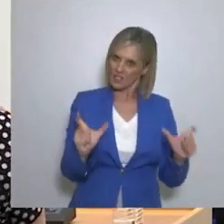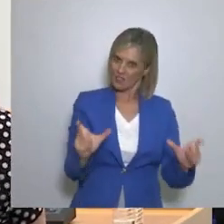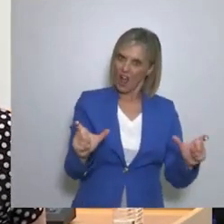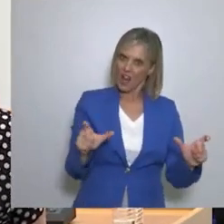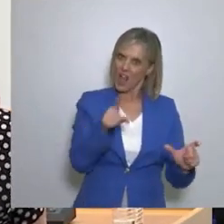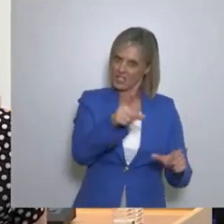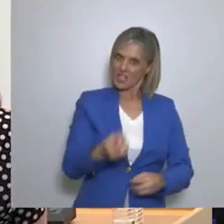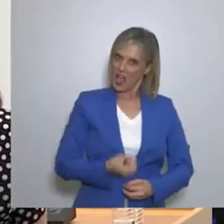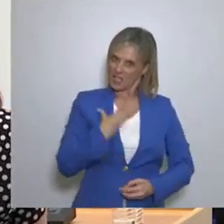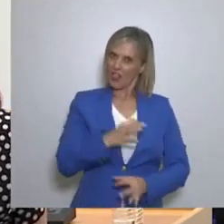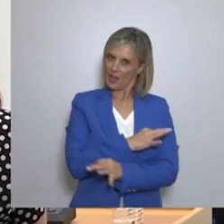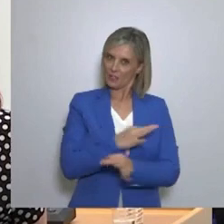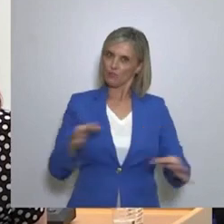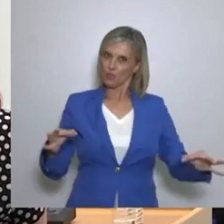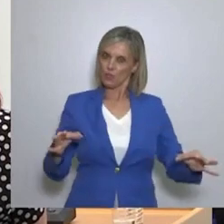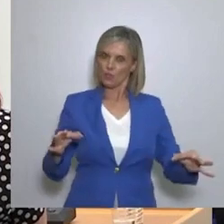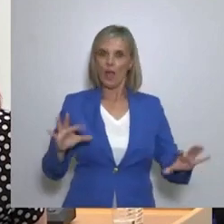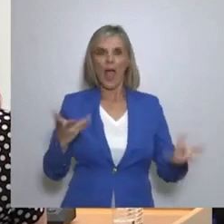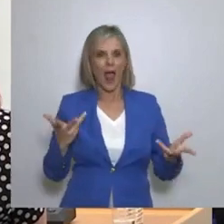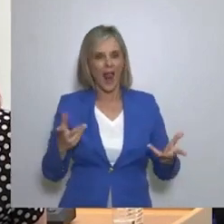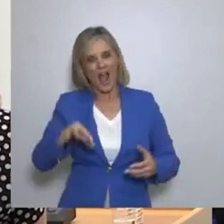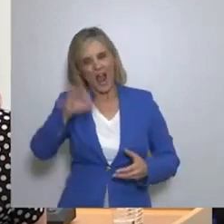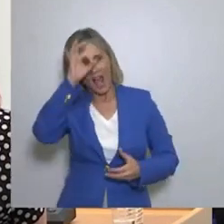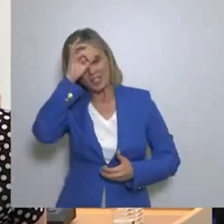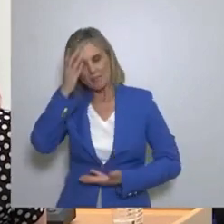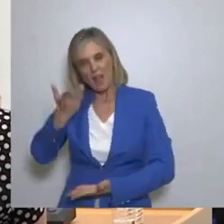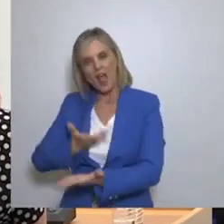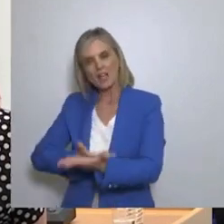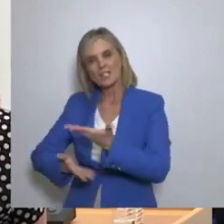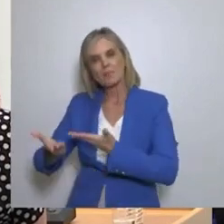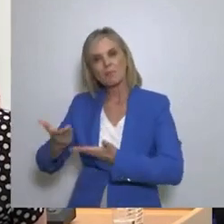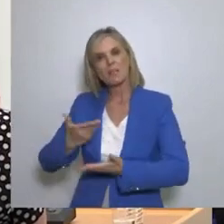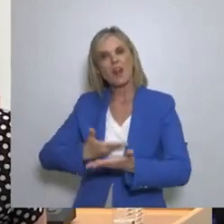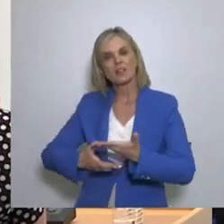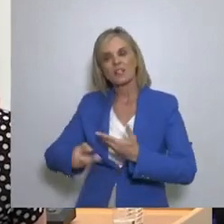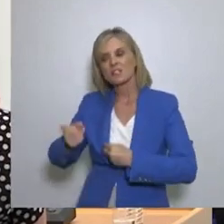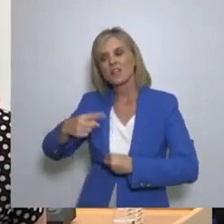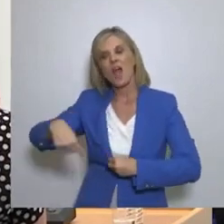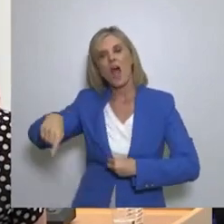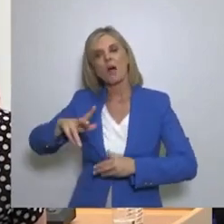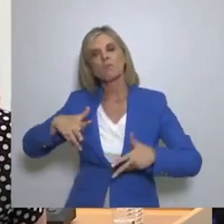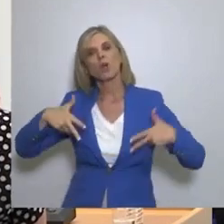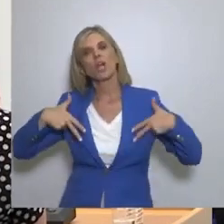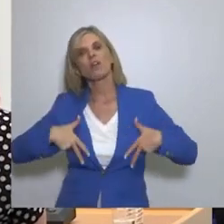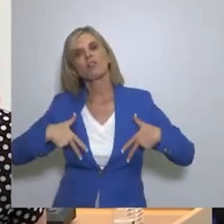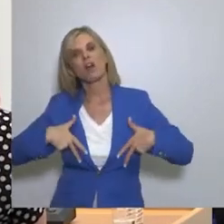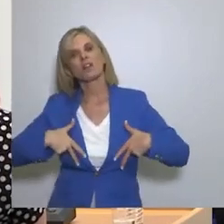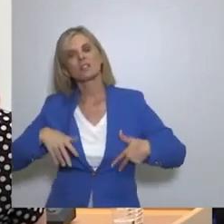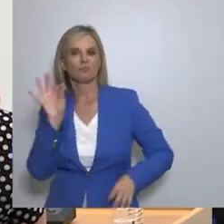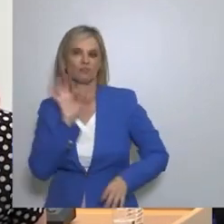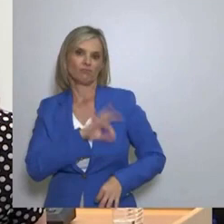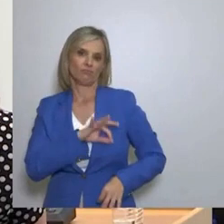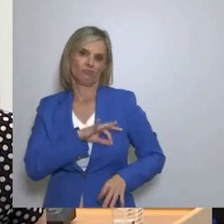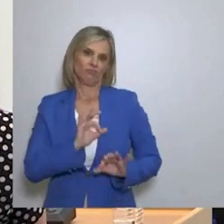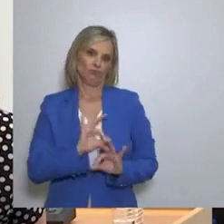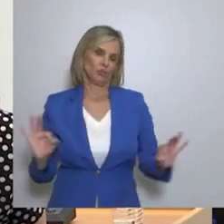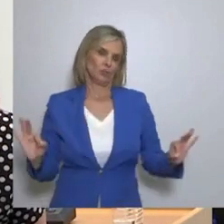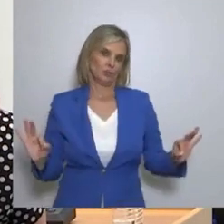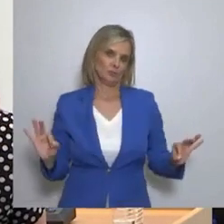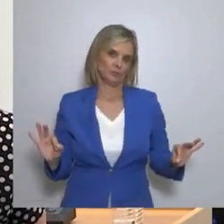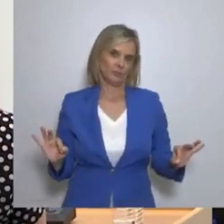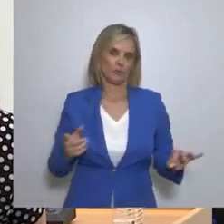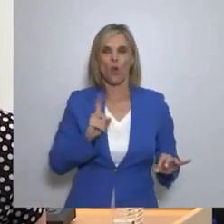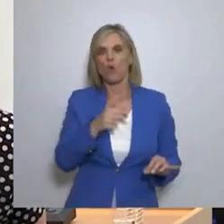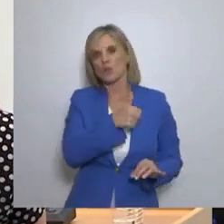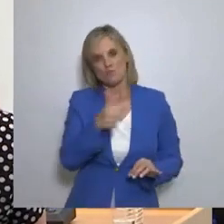κομμάτι δικό μας Αλλά εξυπηρετεί και εκτελεί εντολές Ενδεχομένως του καθεστώτους Αλλά και άλλο δρειών ομάδων Και όχι μόνο